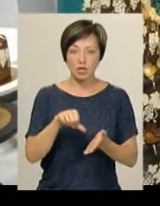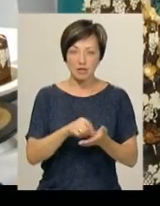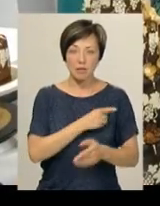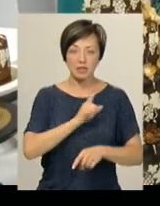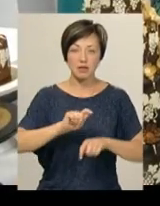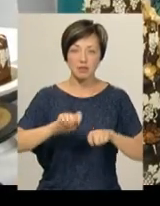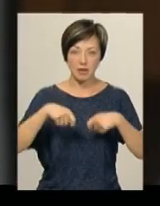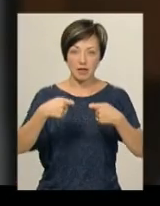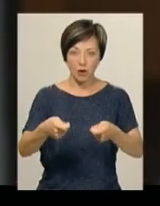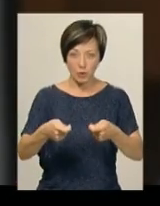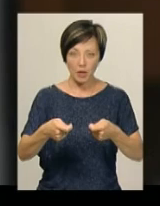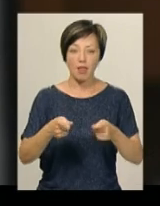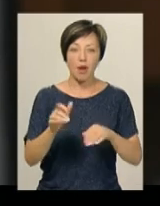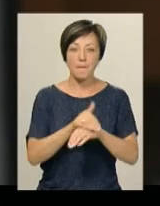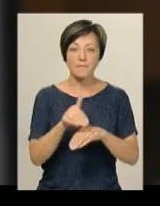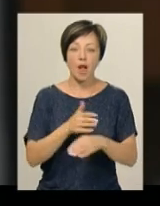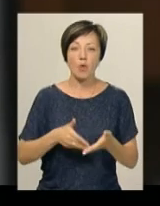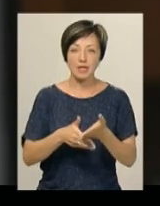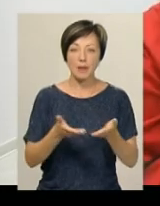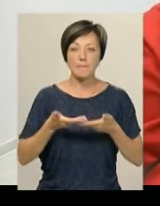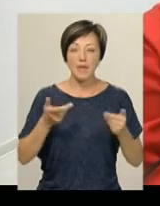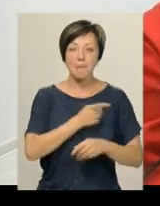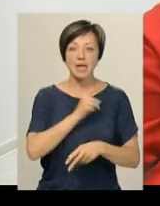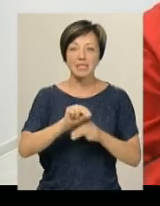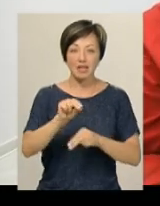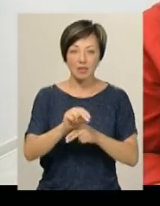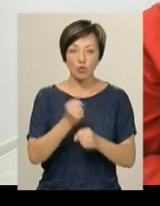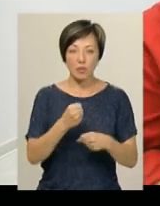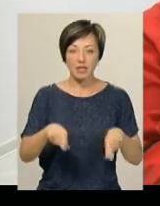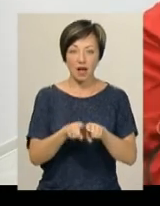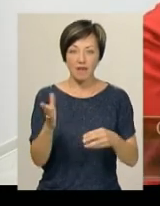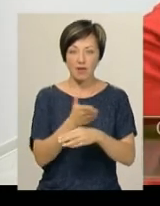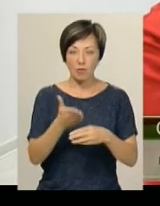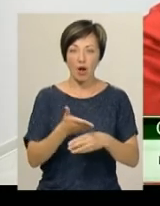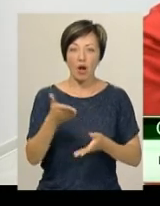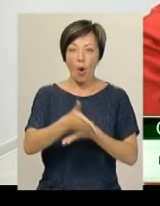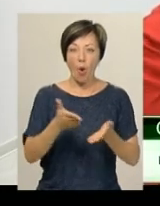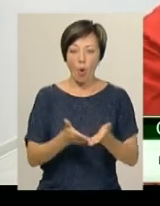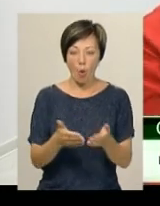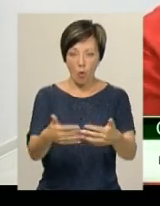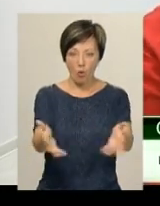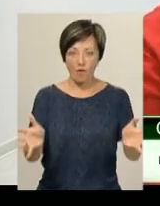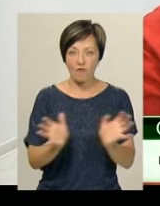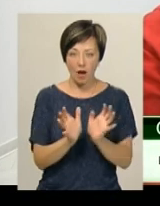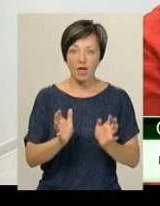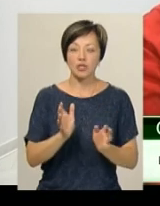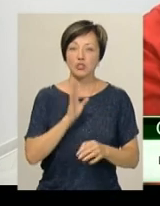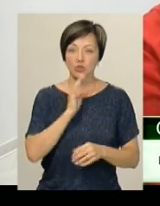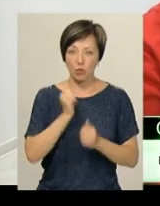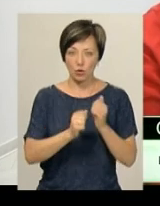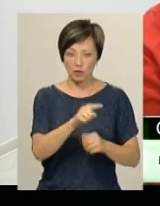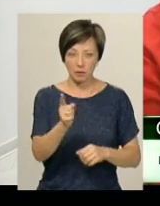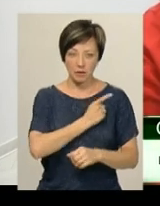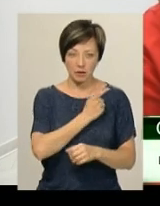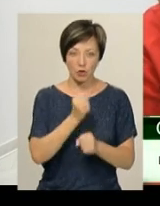передають на благодійність. Ми на майстер-класі робимо такі вироби. Коровачики кожна робить своя майстриня, яка в мене